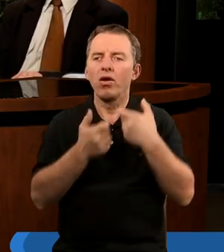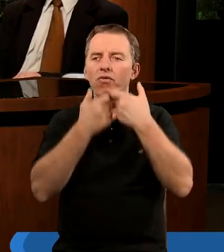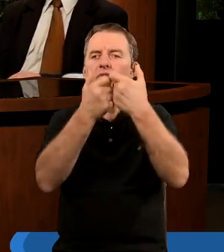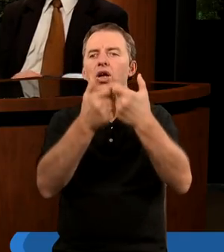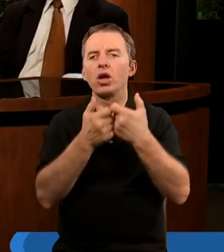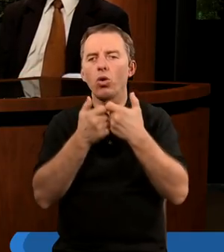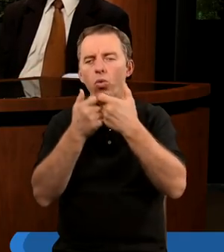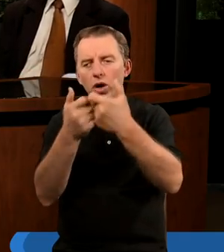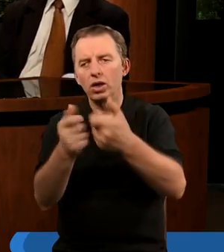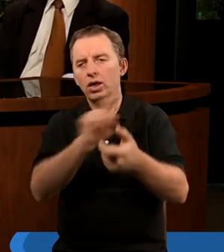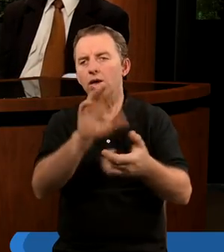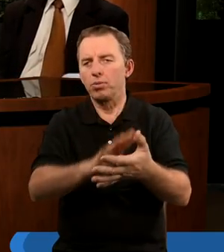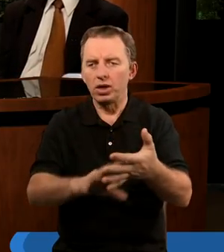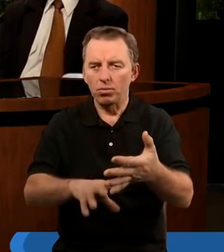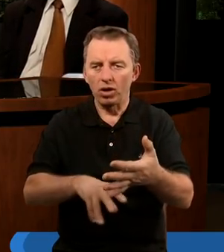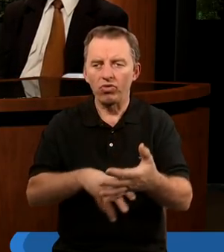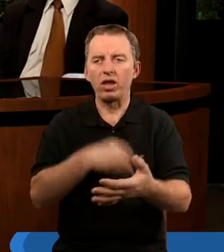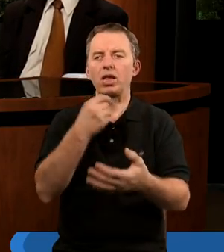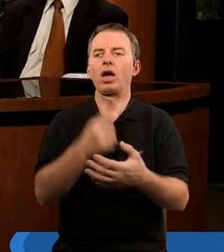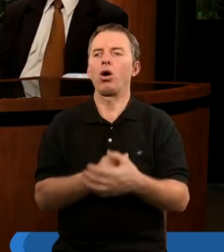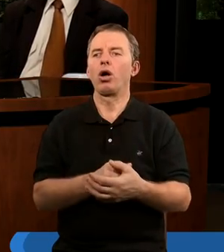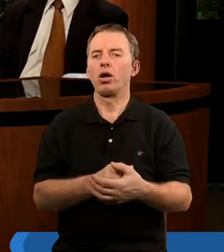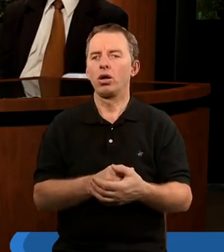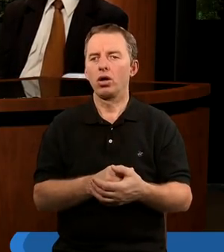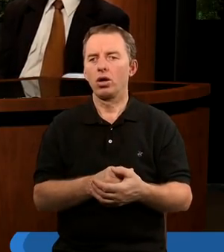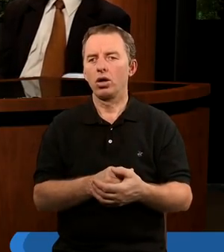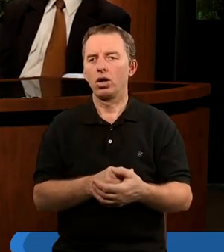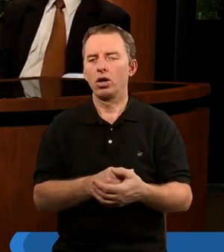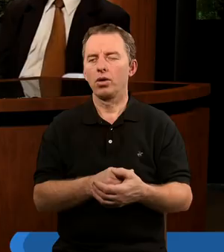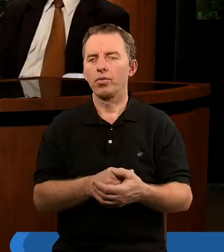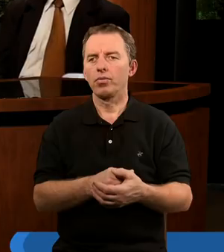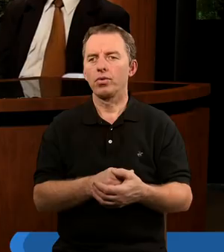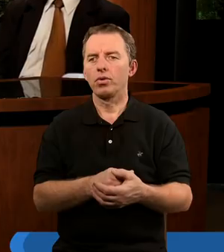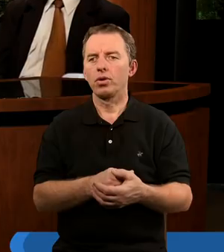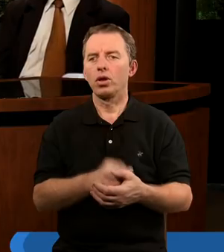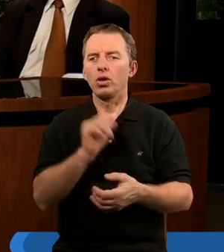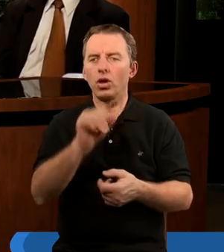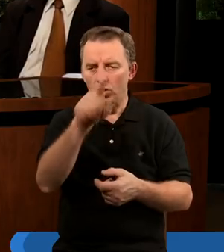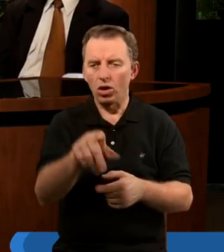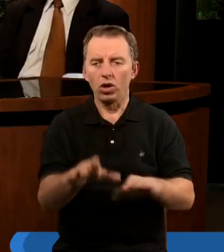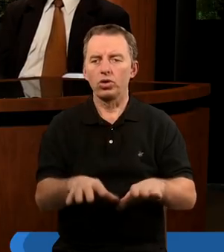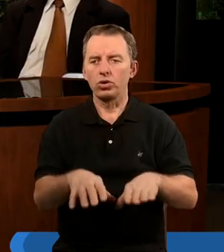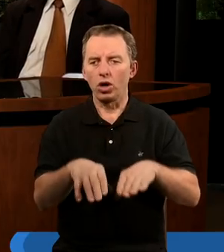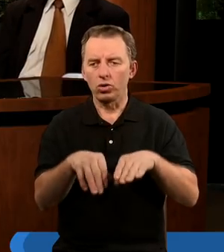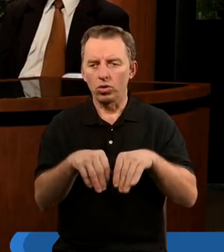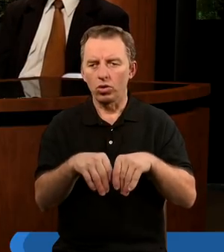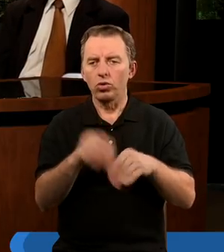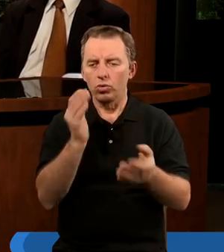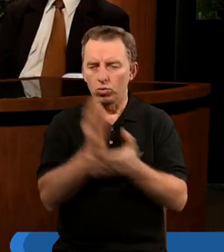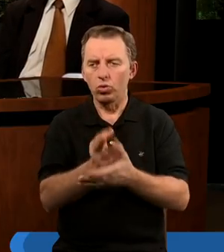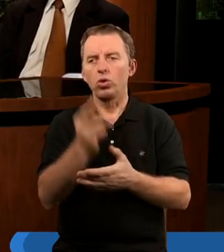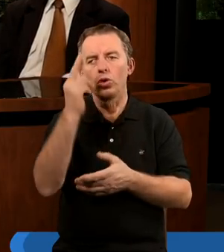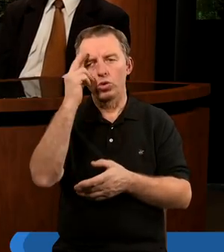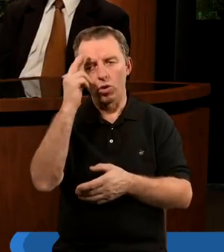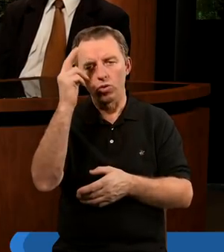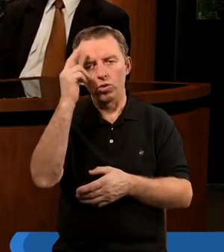wygłaszany z Pisma Świętego. Tak to wspomnienie. I zacząłem, tylko że już wtedy zrozumiałem,